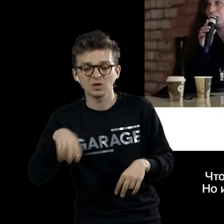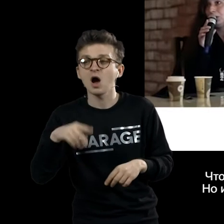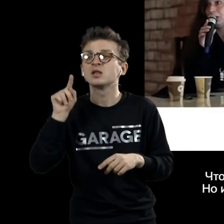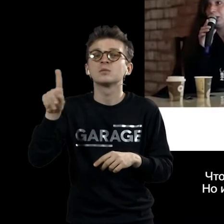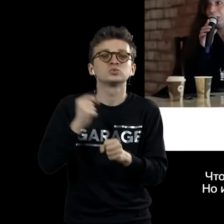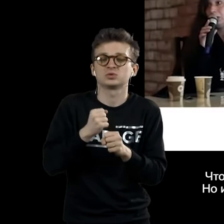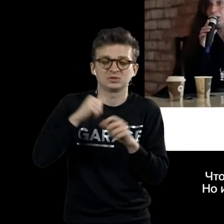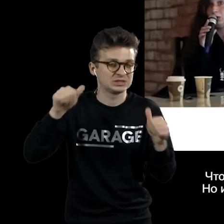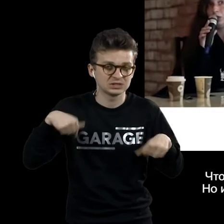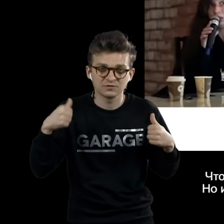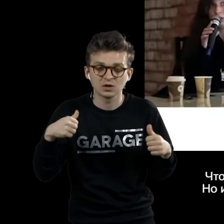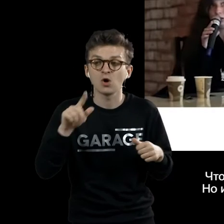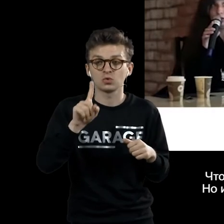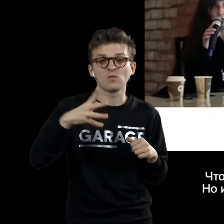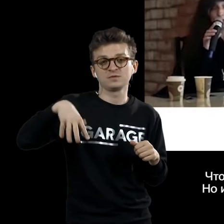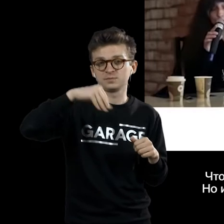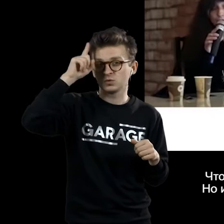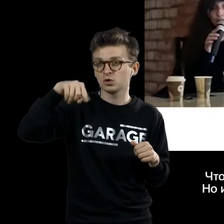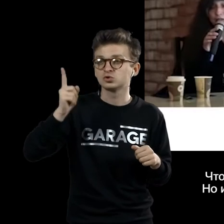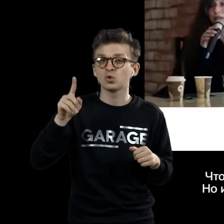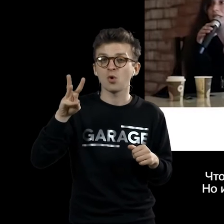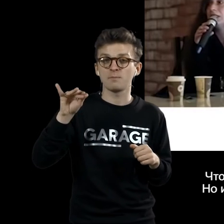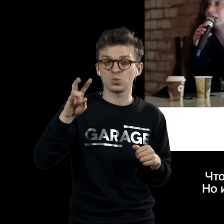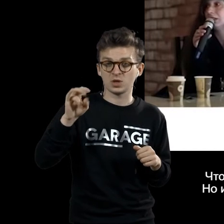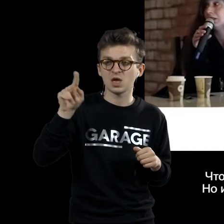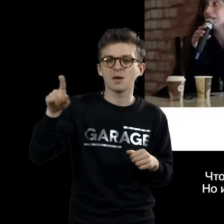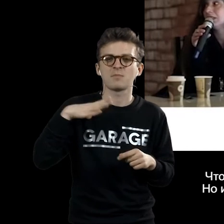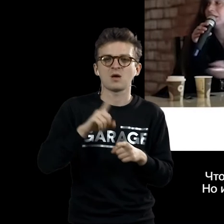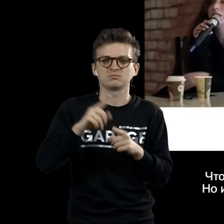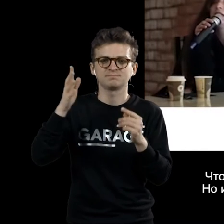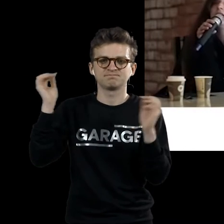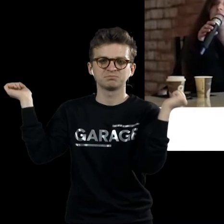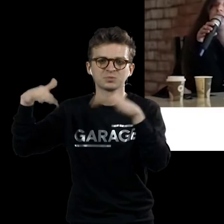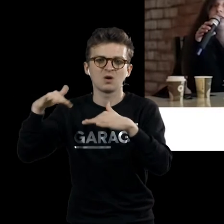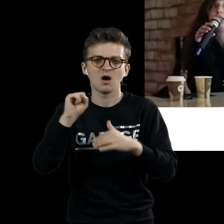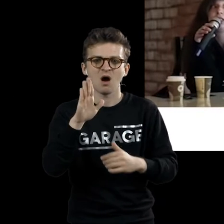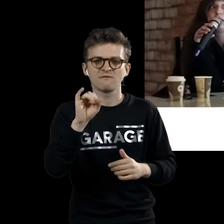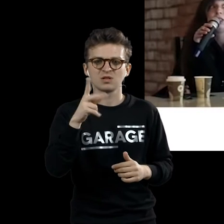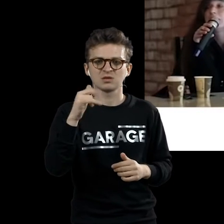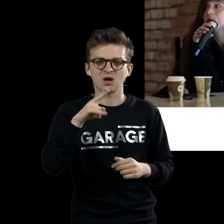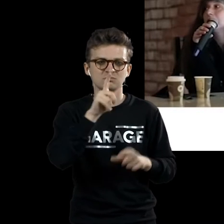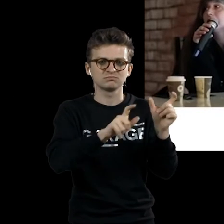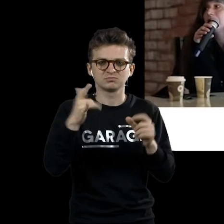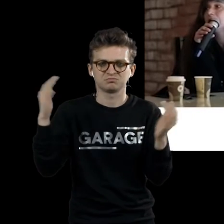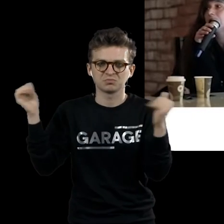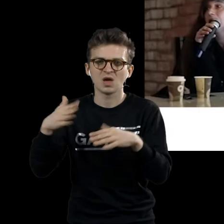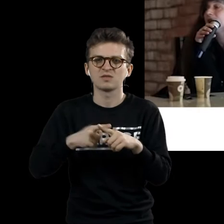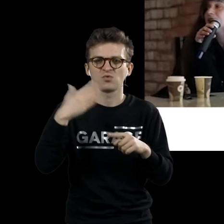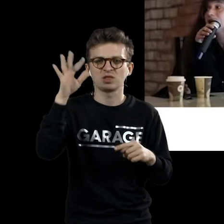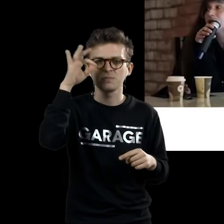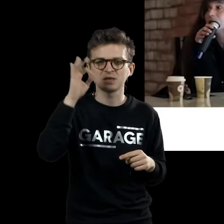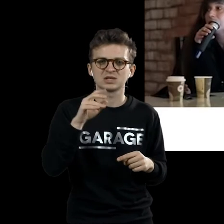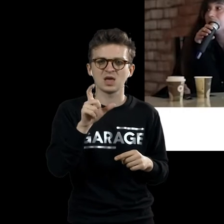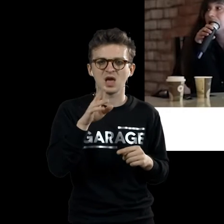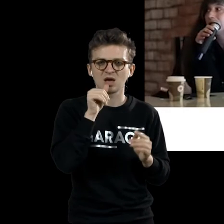известно, что Мюнхен тогда был одной из столиц авангарда. Это немецкий экспрессионизм, это